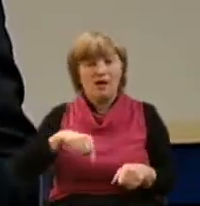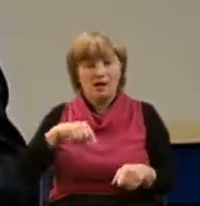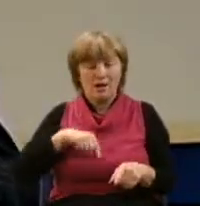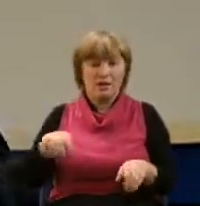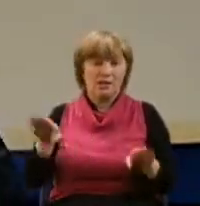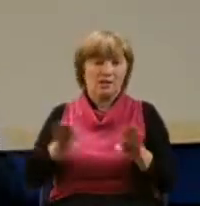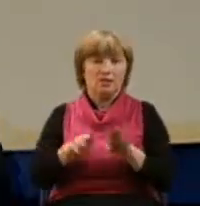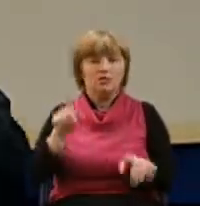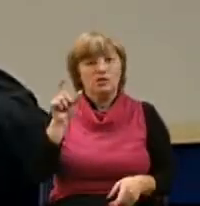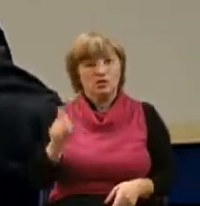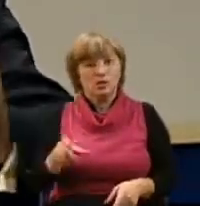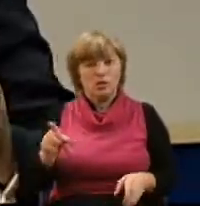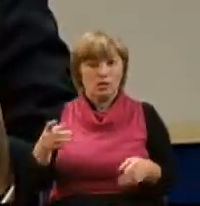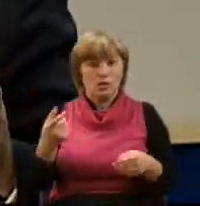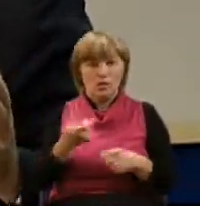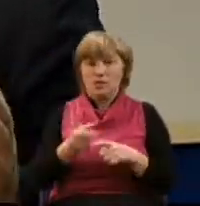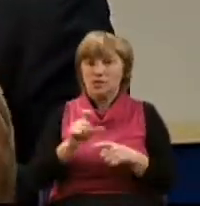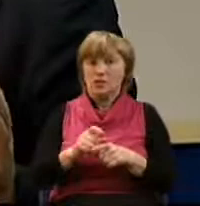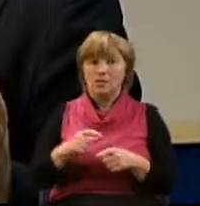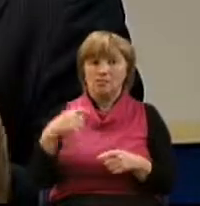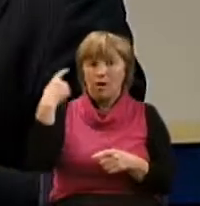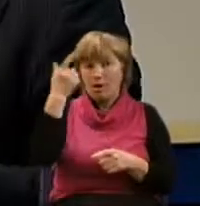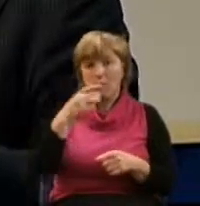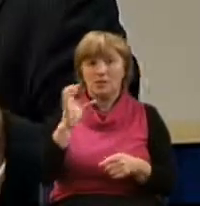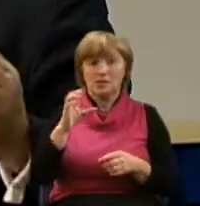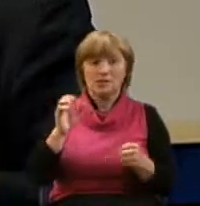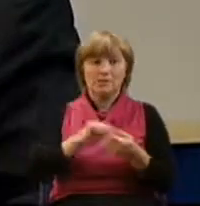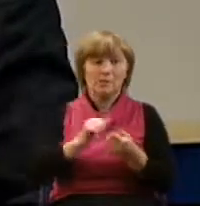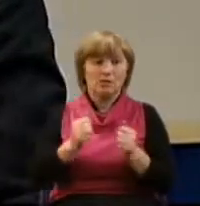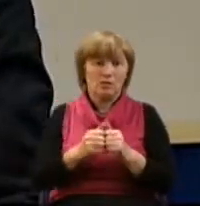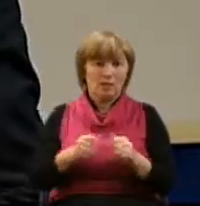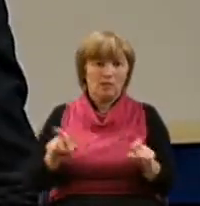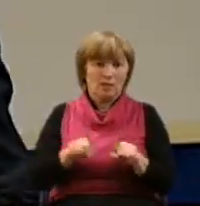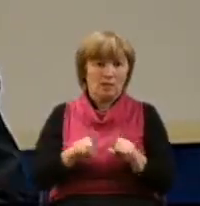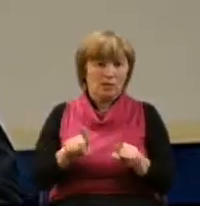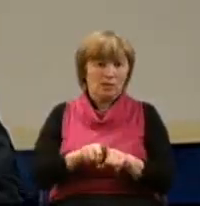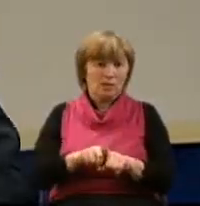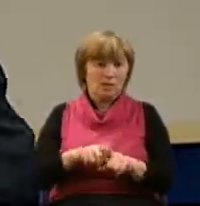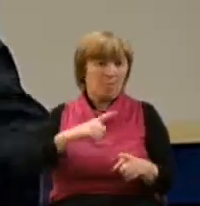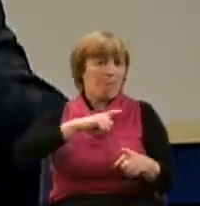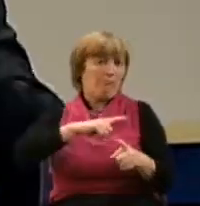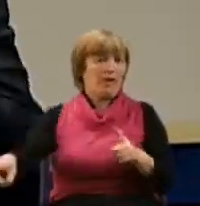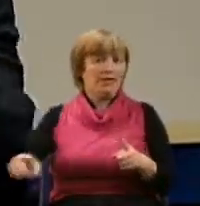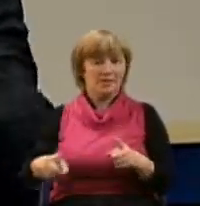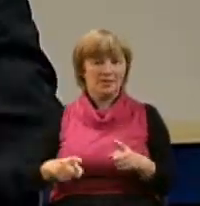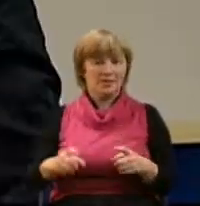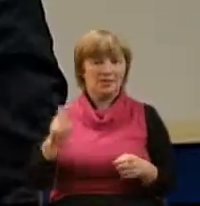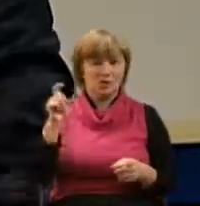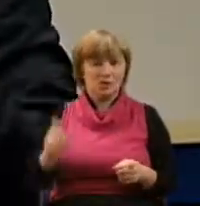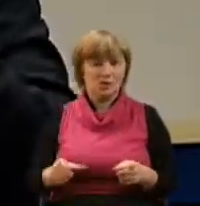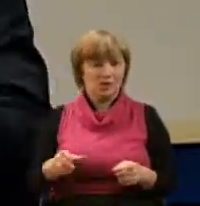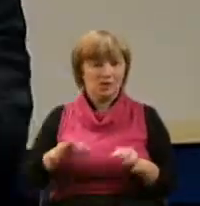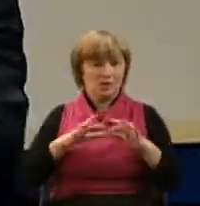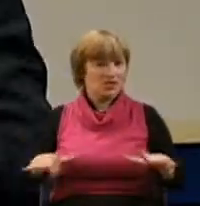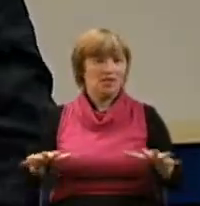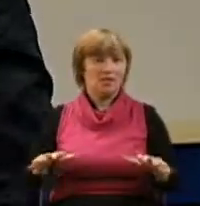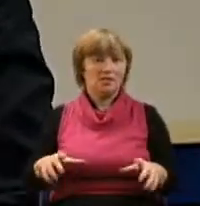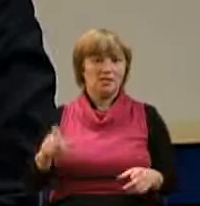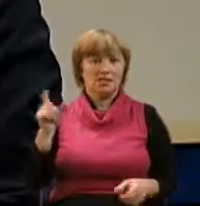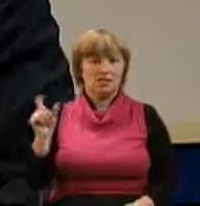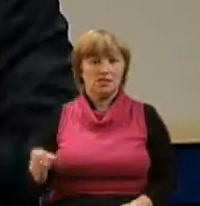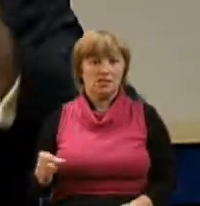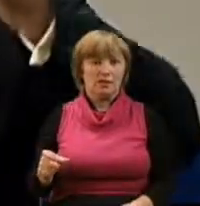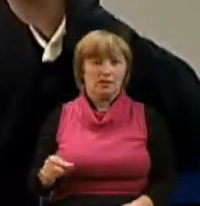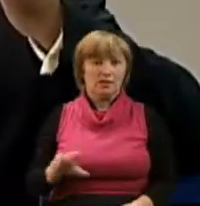человек. Очень похожий они с Петром по характеру, такой же порывистый человек, такой же инициативный, такой же деятельный,